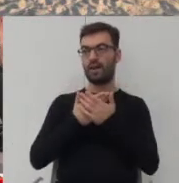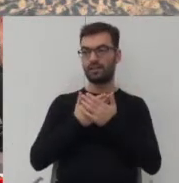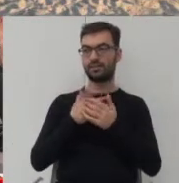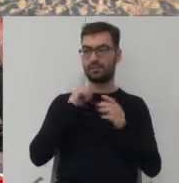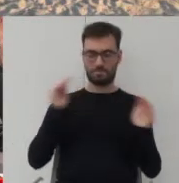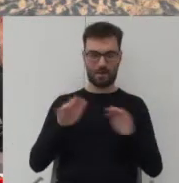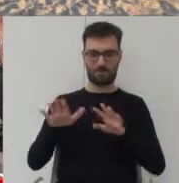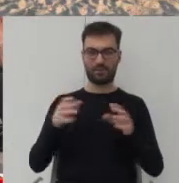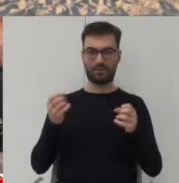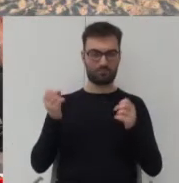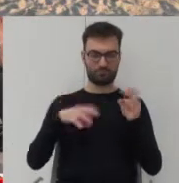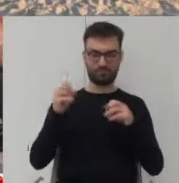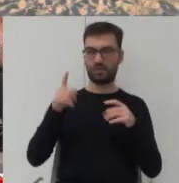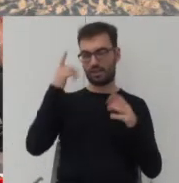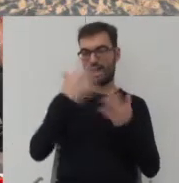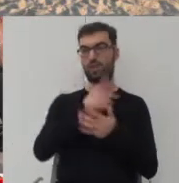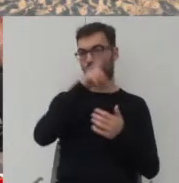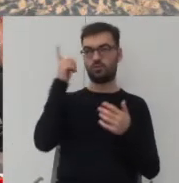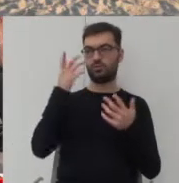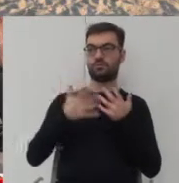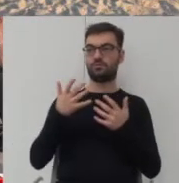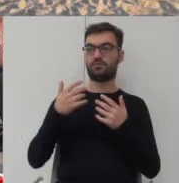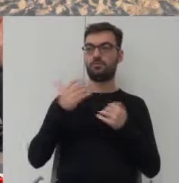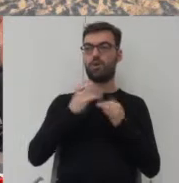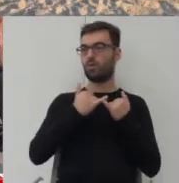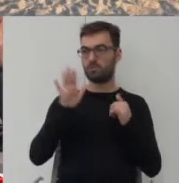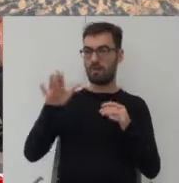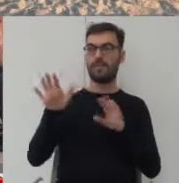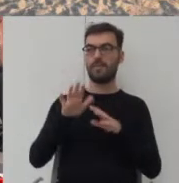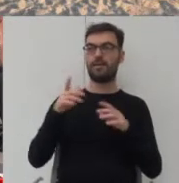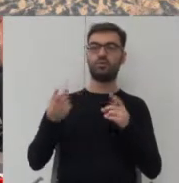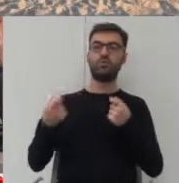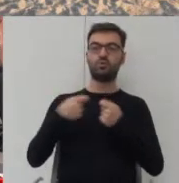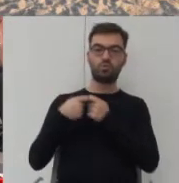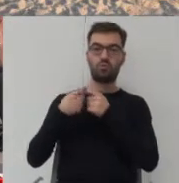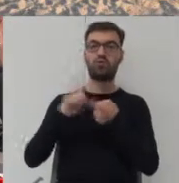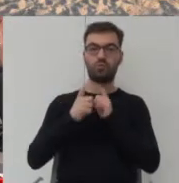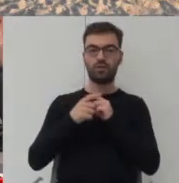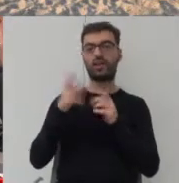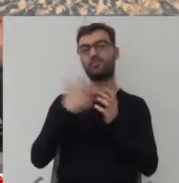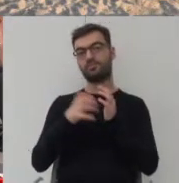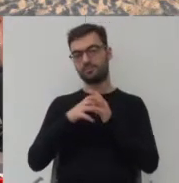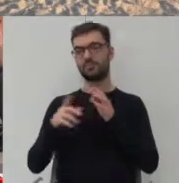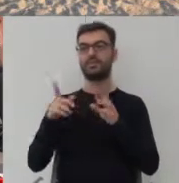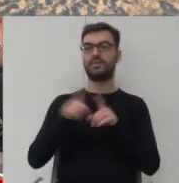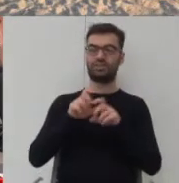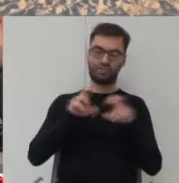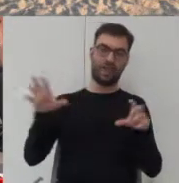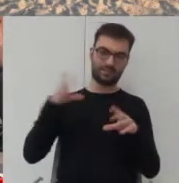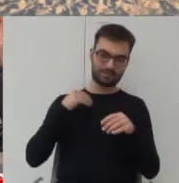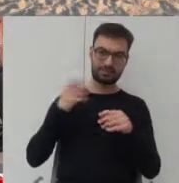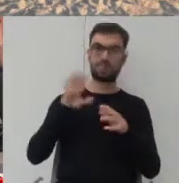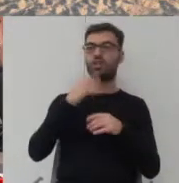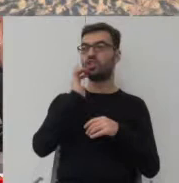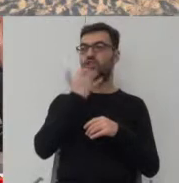dosyć małej przestrzeni, nagle ci ludzie bardzo różni mają miejsce do wspólnego spotkania, przebywania, też spędzania czasu w